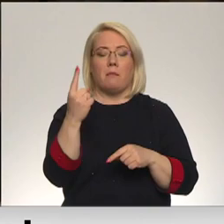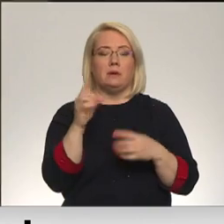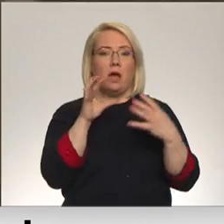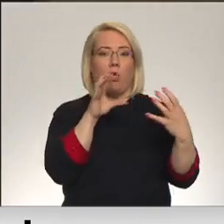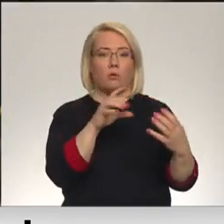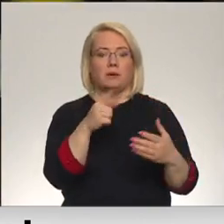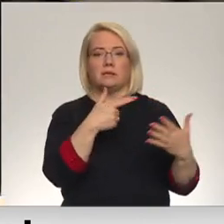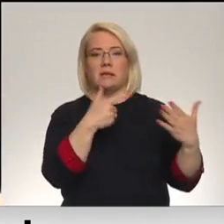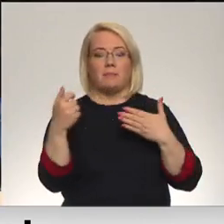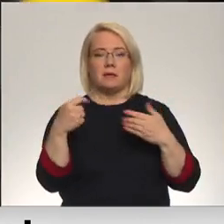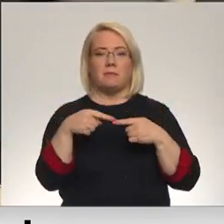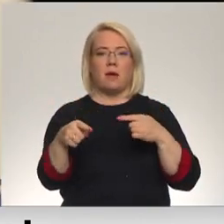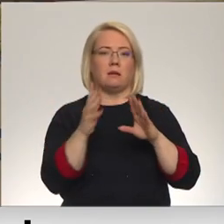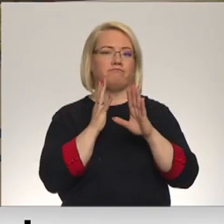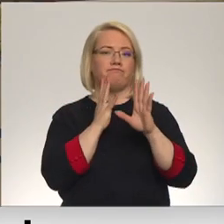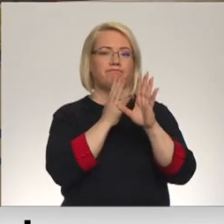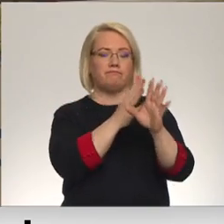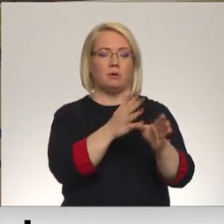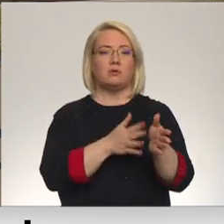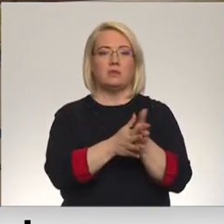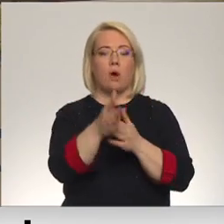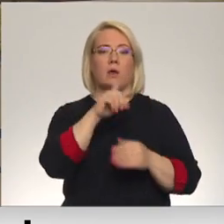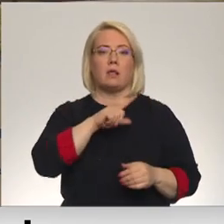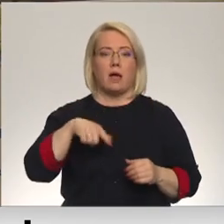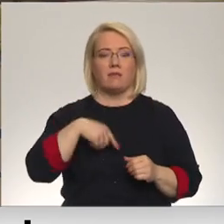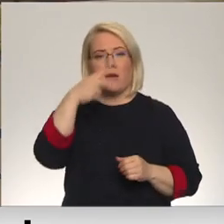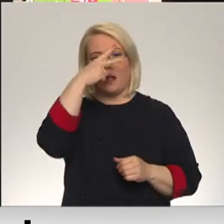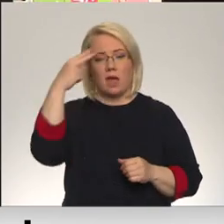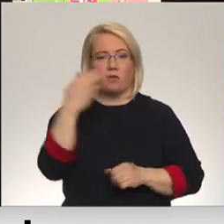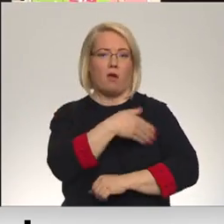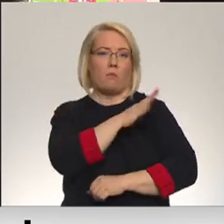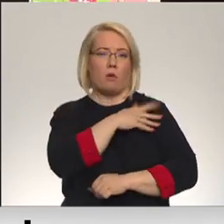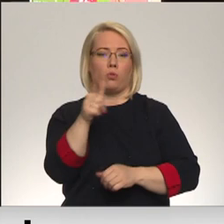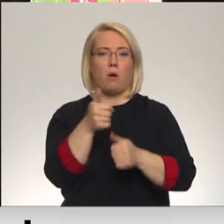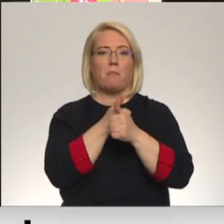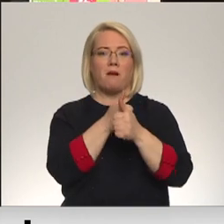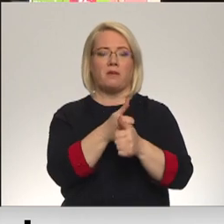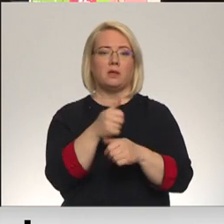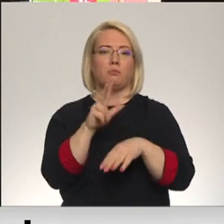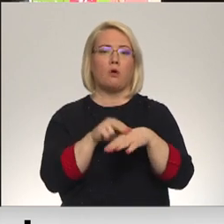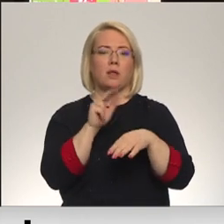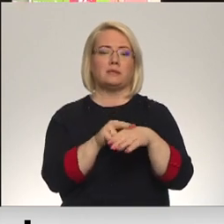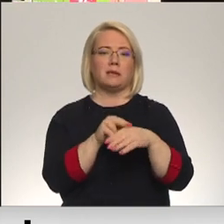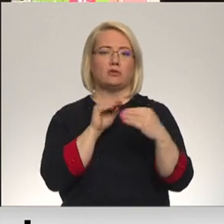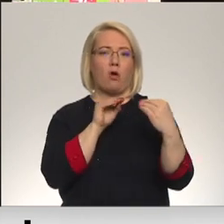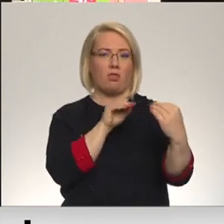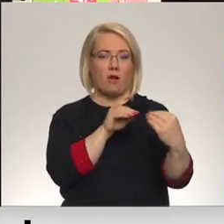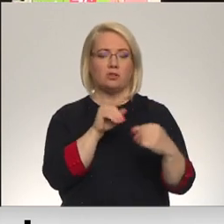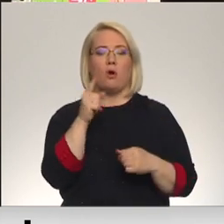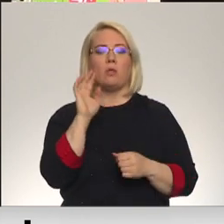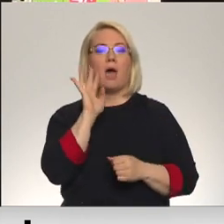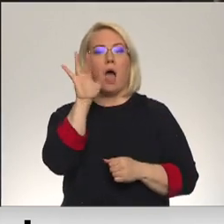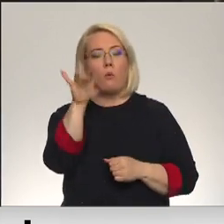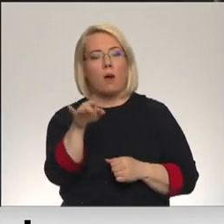70 metru garu kolonu, un cauri Latvijā, Lietuvai un Polijai to pavadīs policijas konvojas. Domē, norāda, ka nākotnē varētu